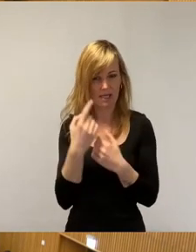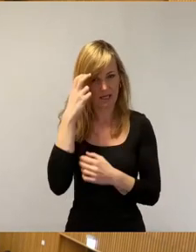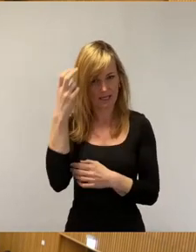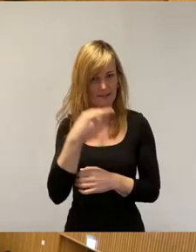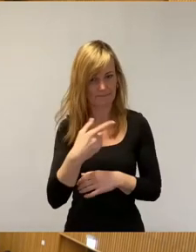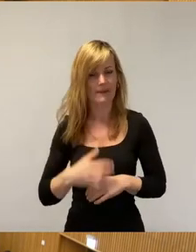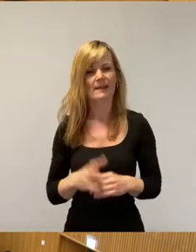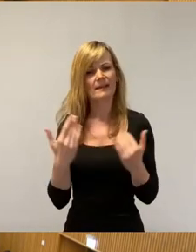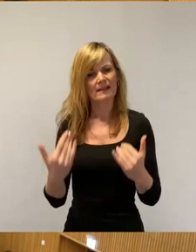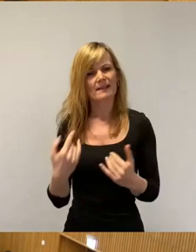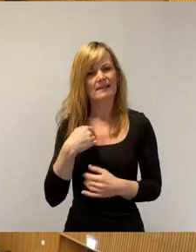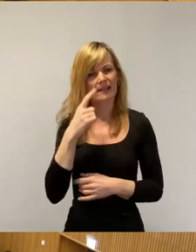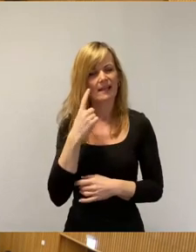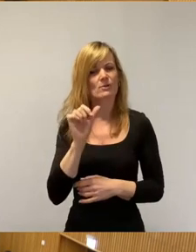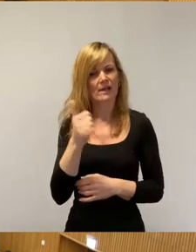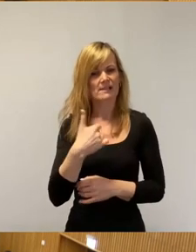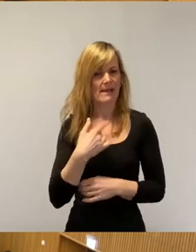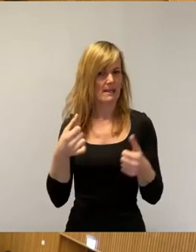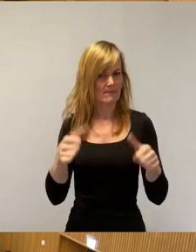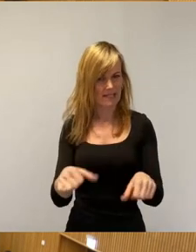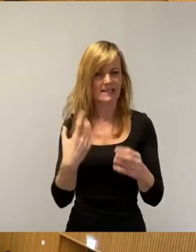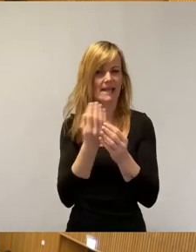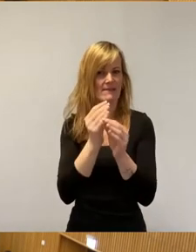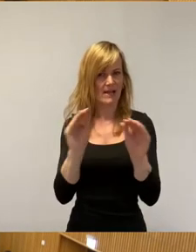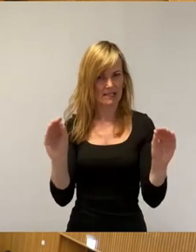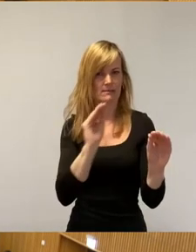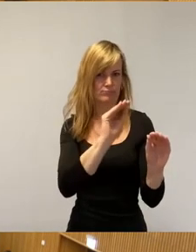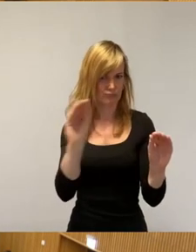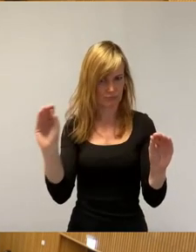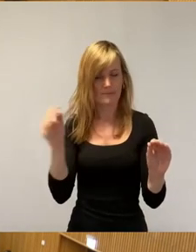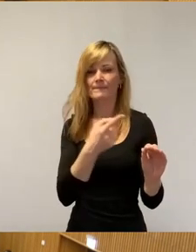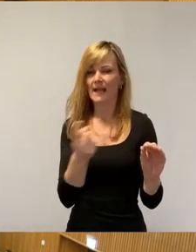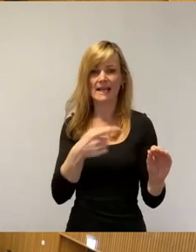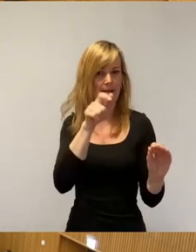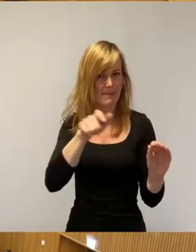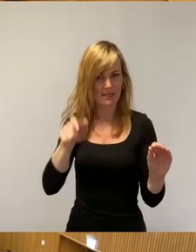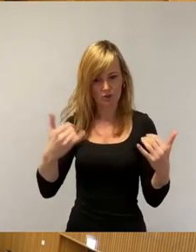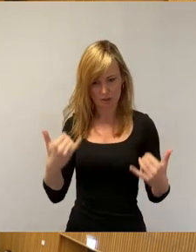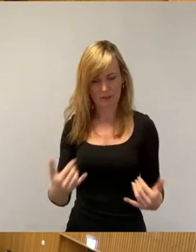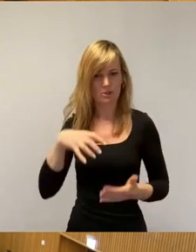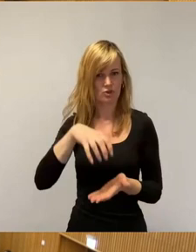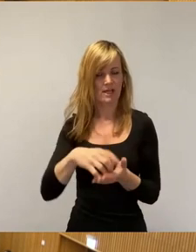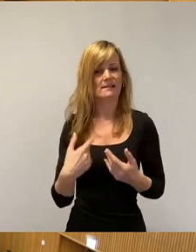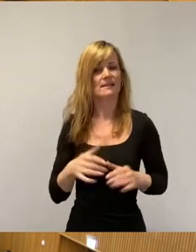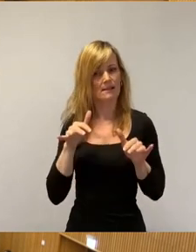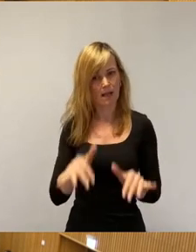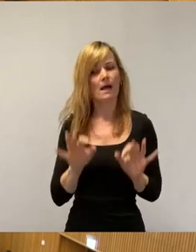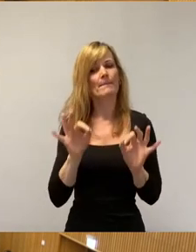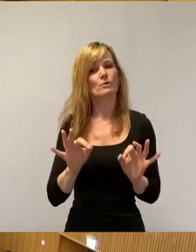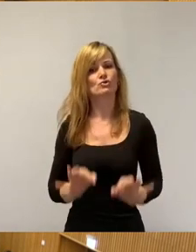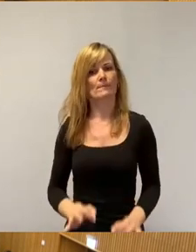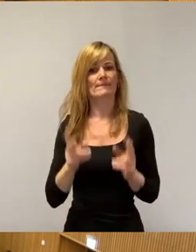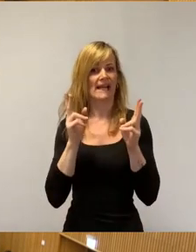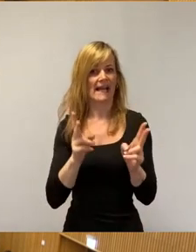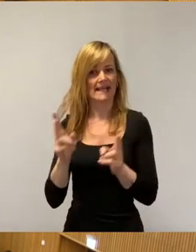Pflicht, Sie darauf hinzuweisen, dass alle Menschen in dieser Stadt bestimmte Rechte haben, unabhängig ihres